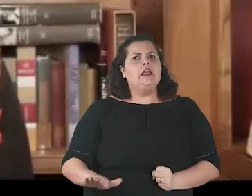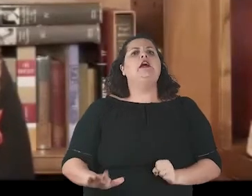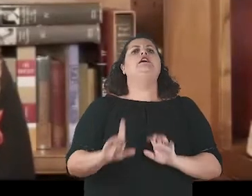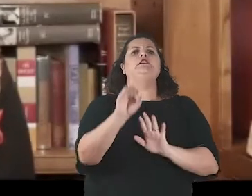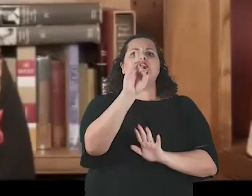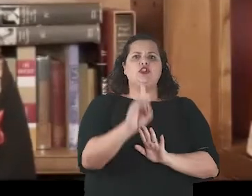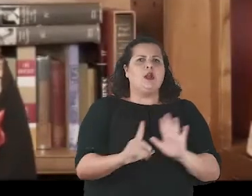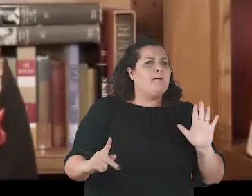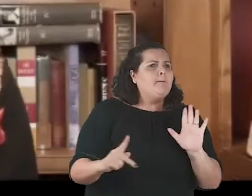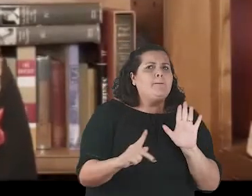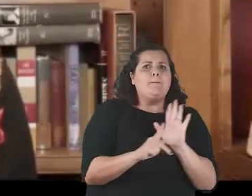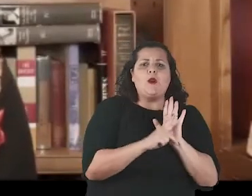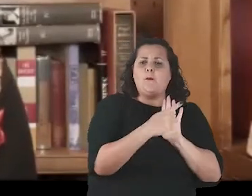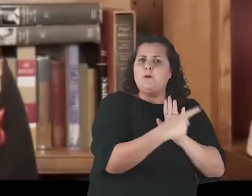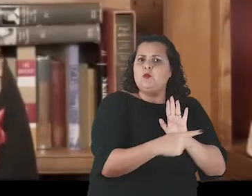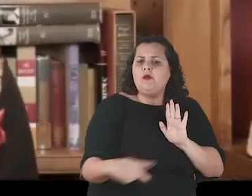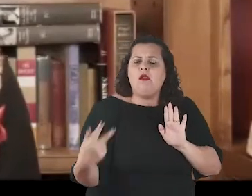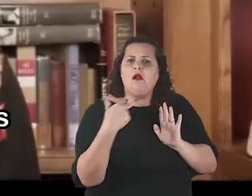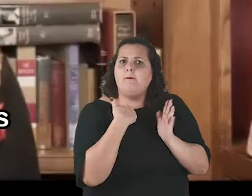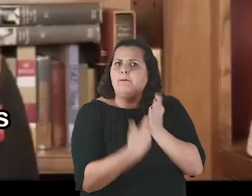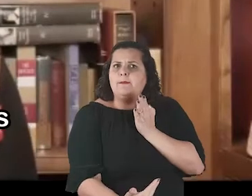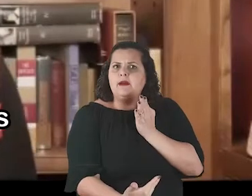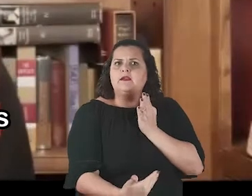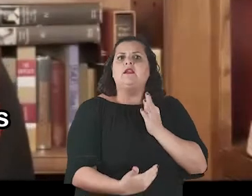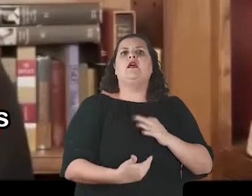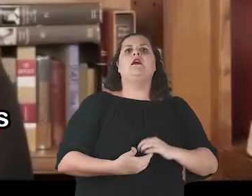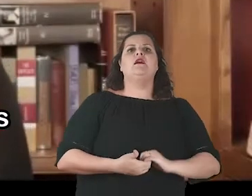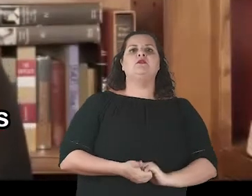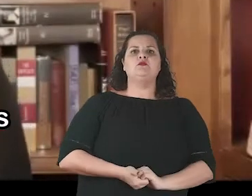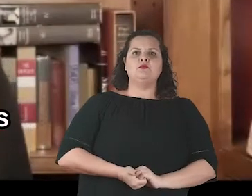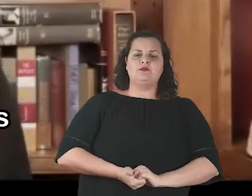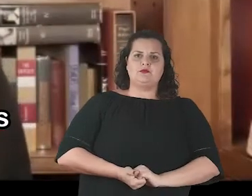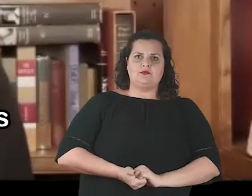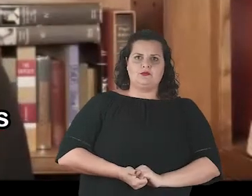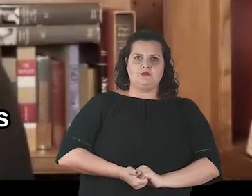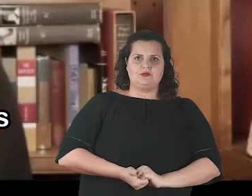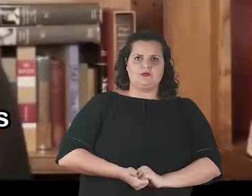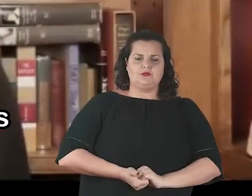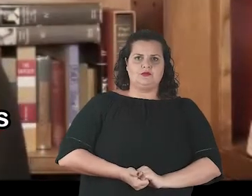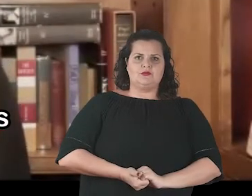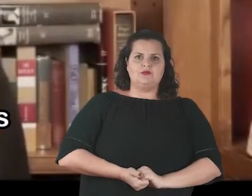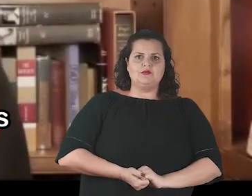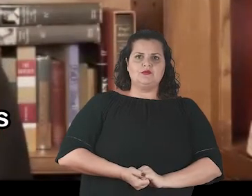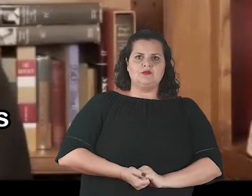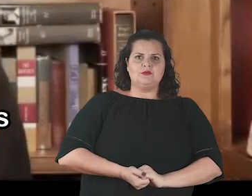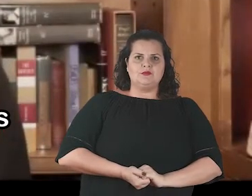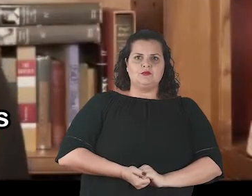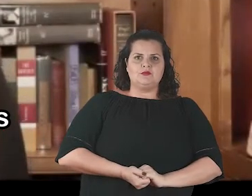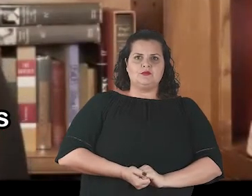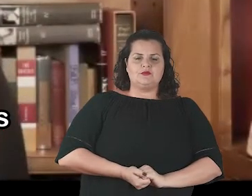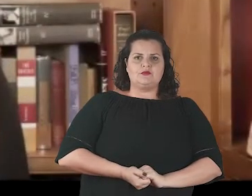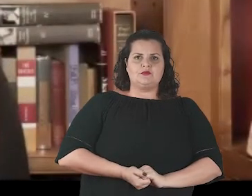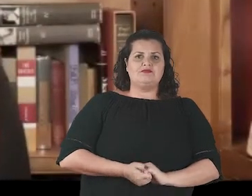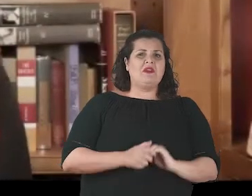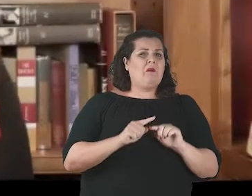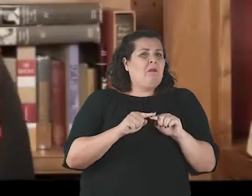recognition of children as holders of inherent and inalienable rights.